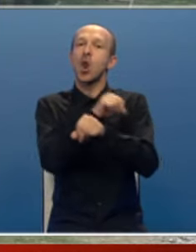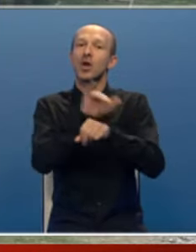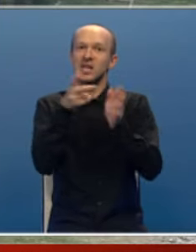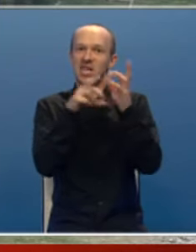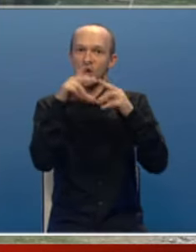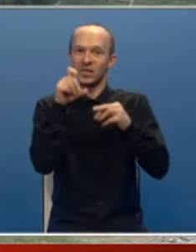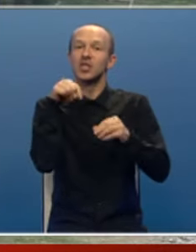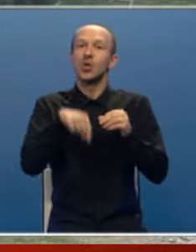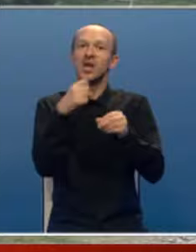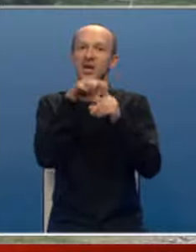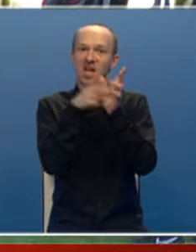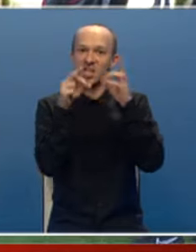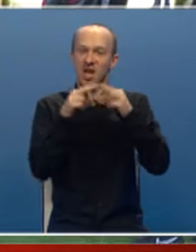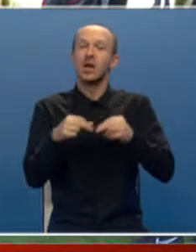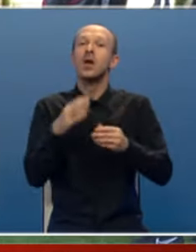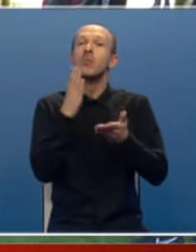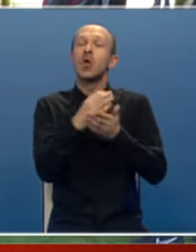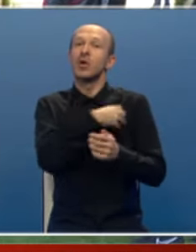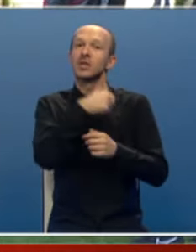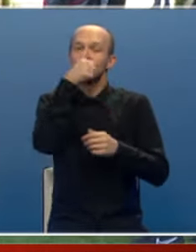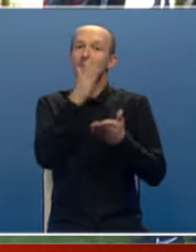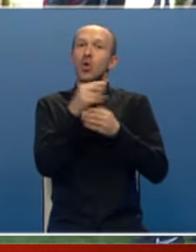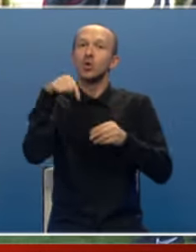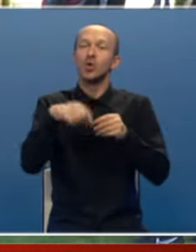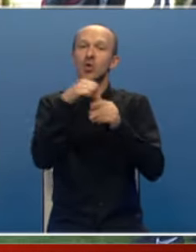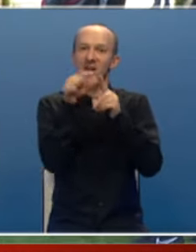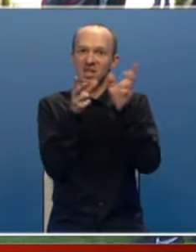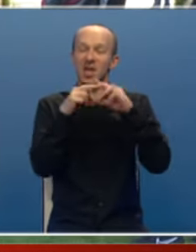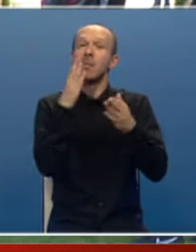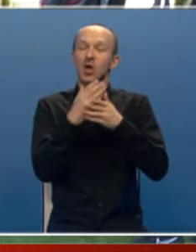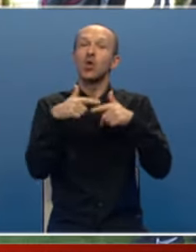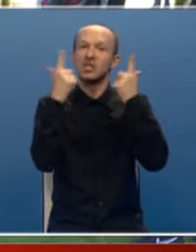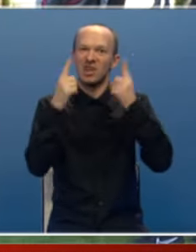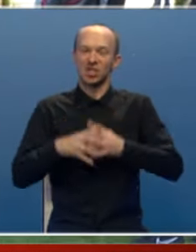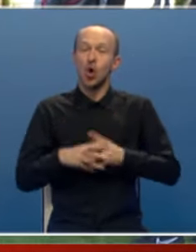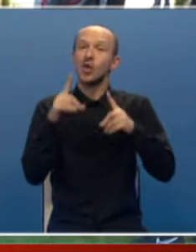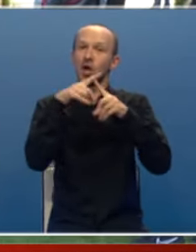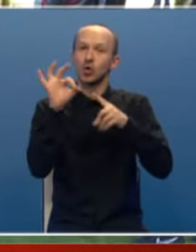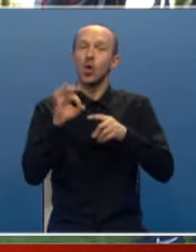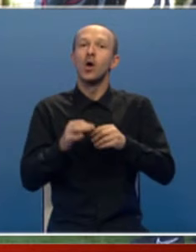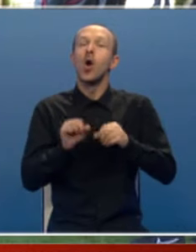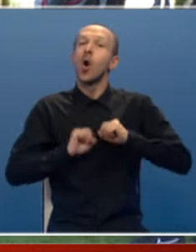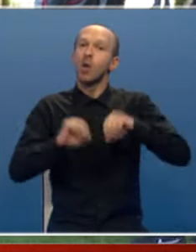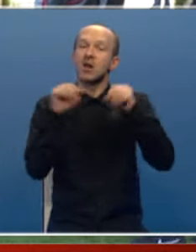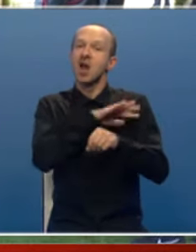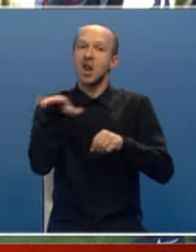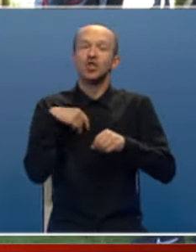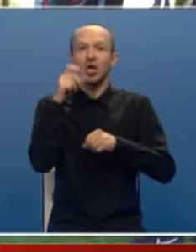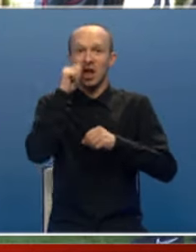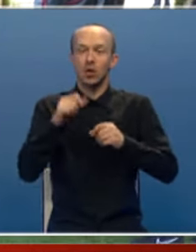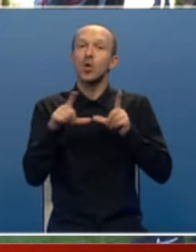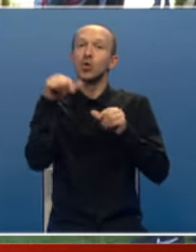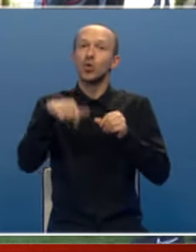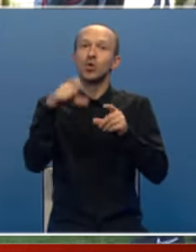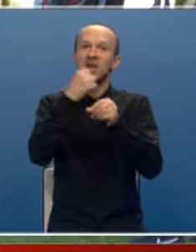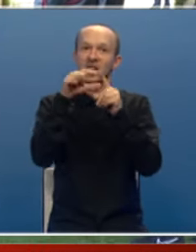Jasenovac Donjoj gradini. Ono boraca što je bilo u Donjoj gradini. I bilo se jasno da je to odsutna odbrana našeg naroda u